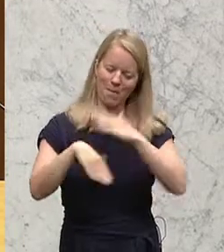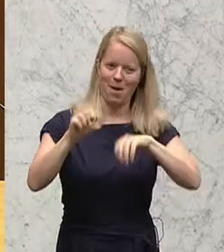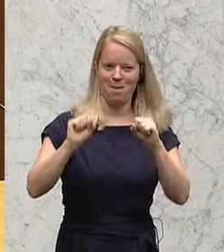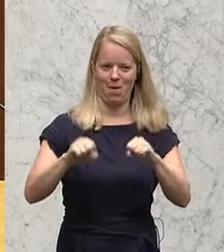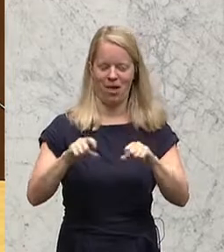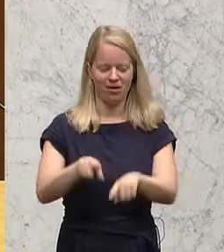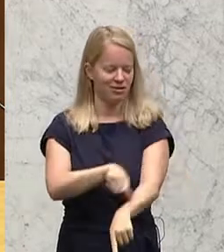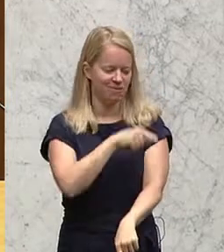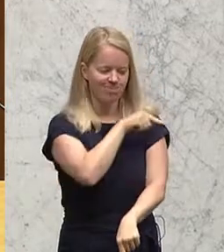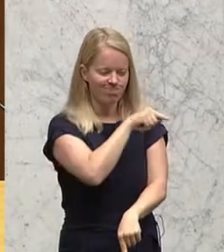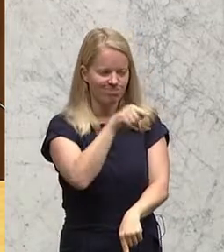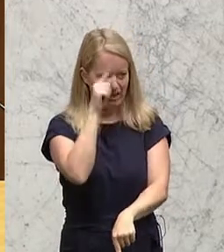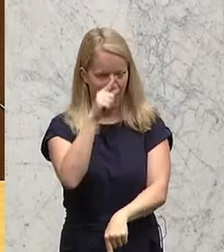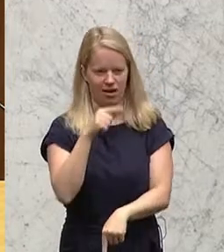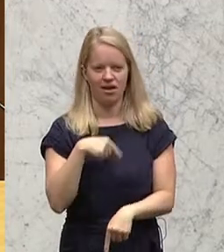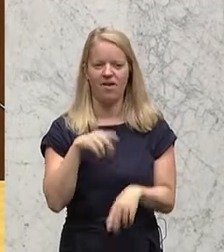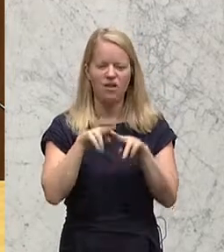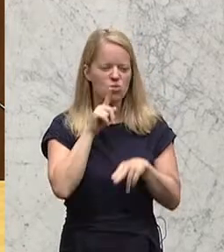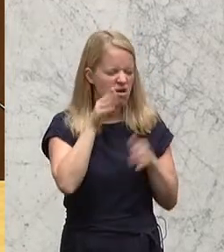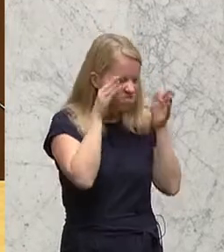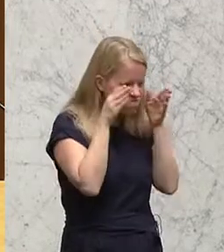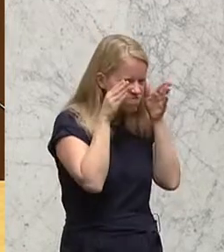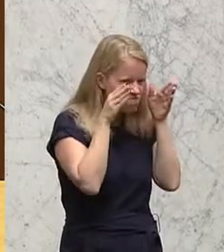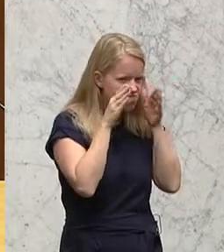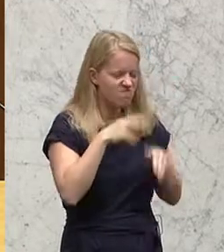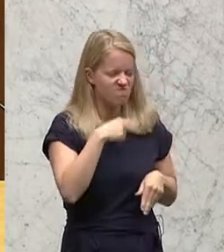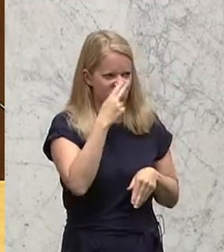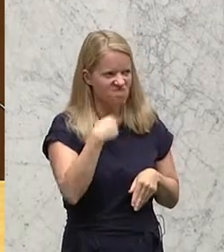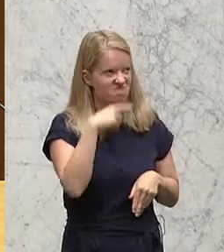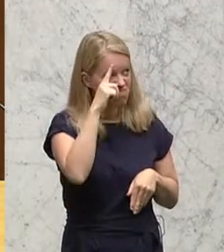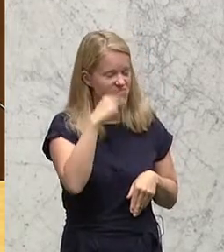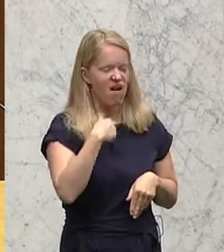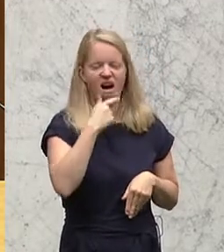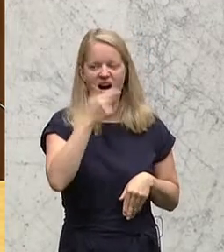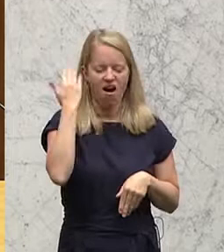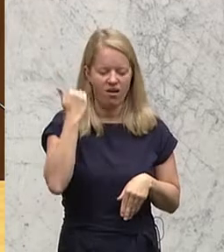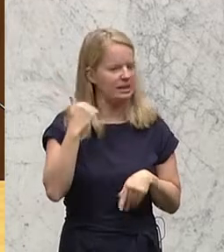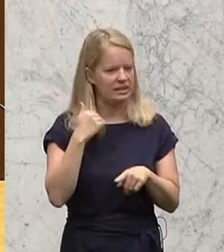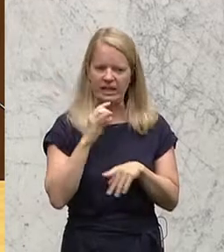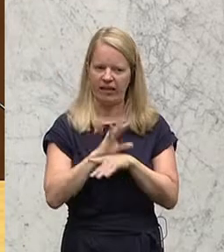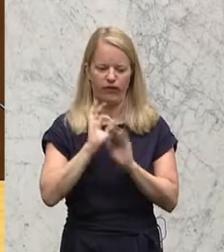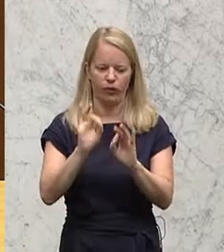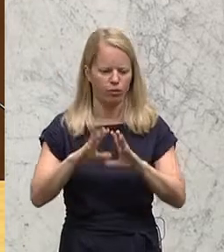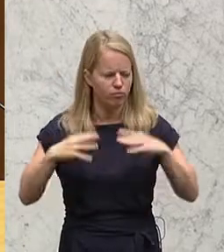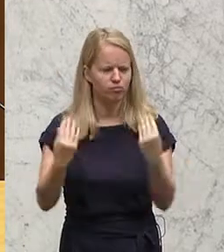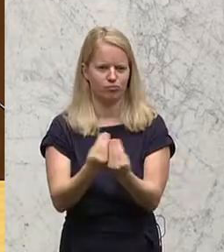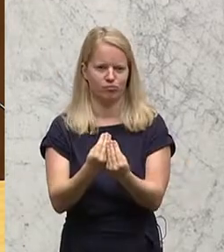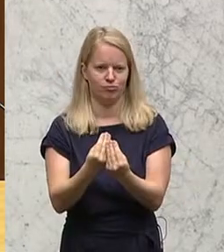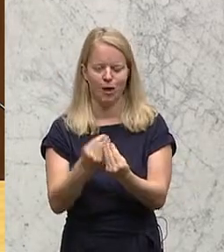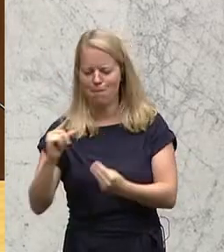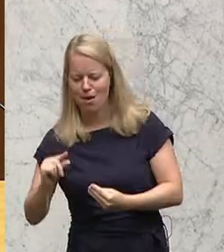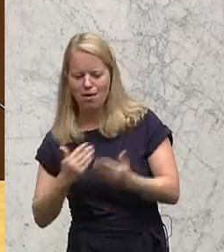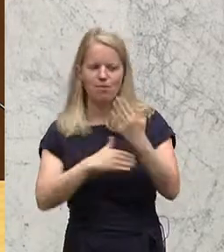denken. Kleingeisterei und ewig gestriges Denken sind Gift für das fruchtbare Miteinander von Mehrheit und Minderheit.